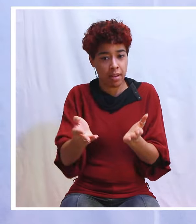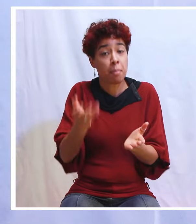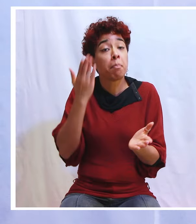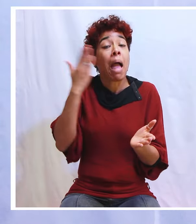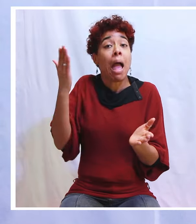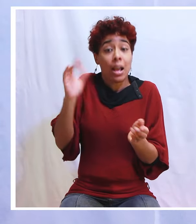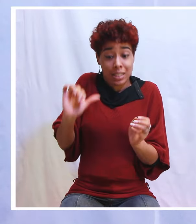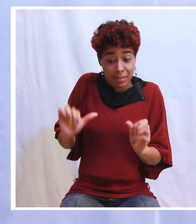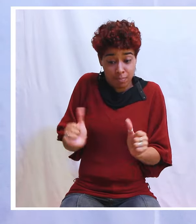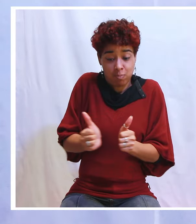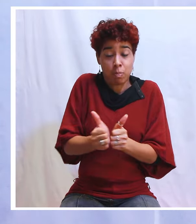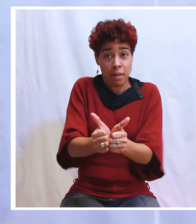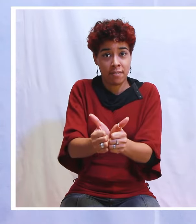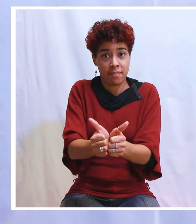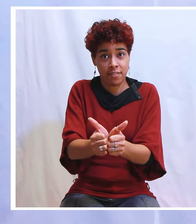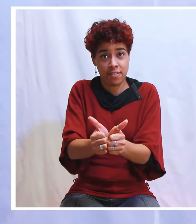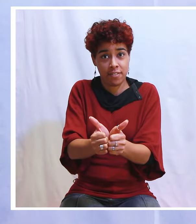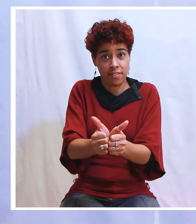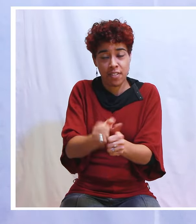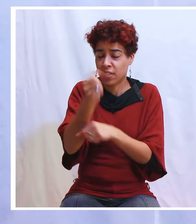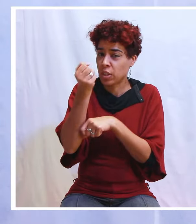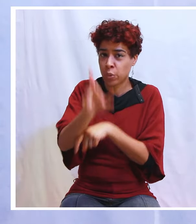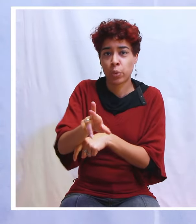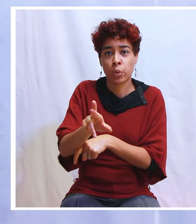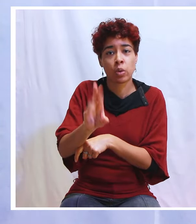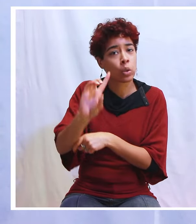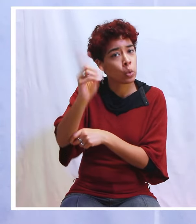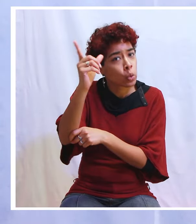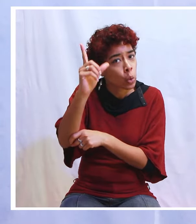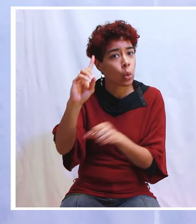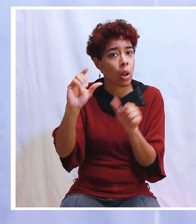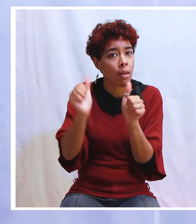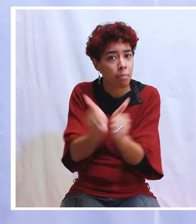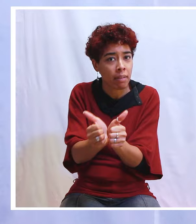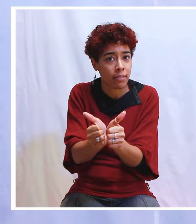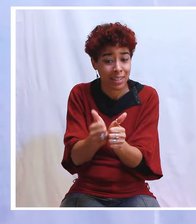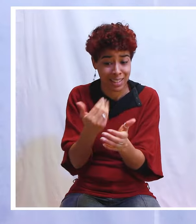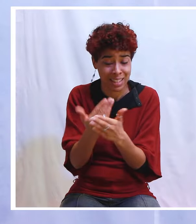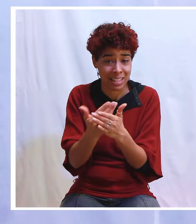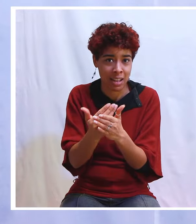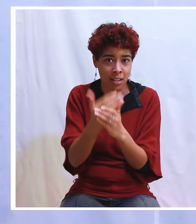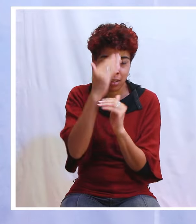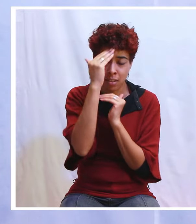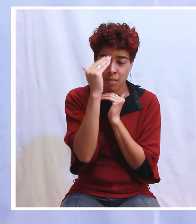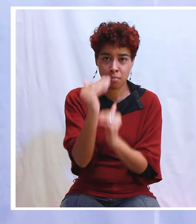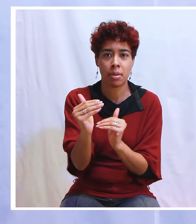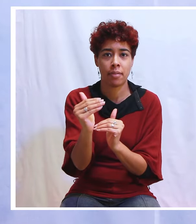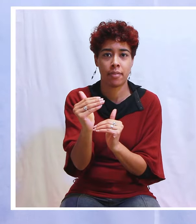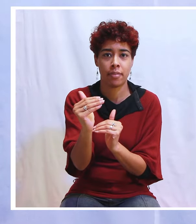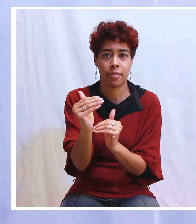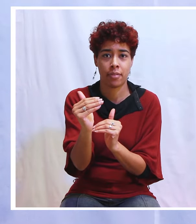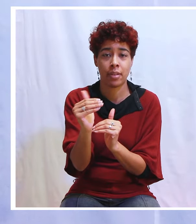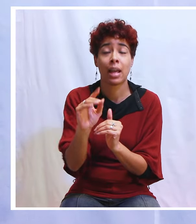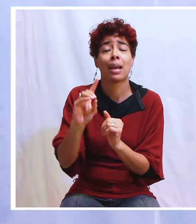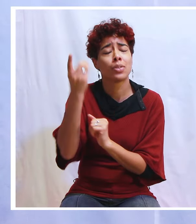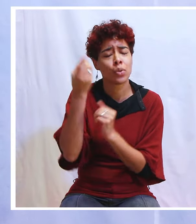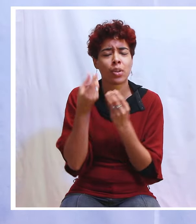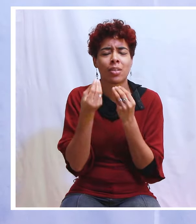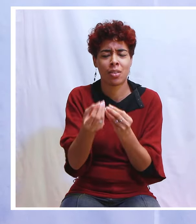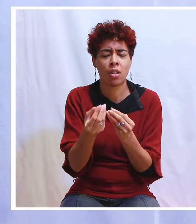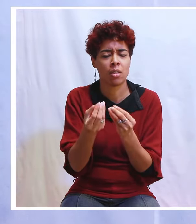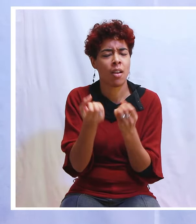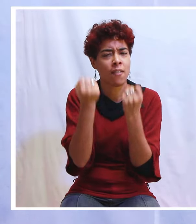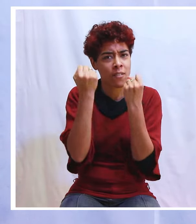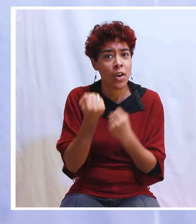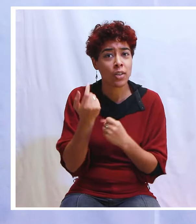est avec lui. La garantie de Dieu, c'est qu'il est avec toi. Et c'est ça ton assurance, en fait. Et c'est Dieu qui va te fortifier quand tu seras